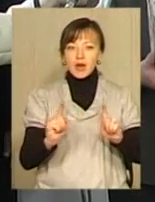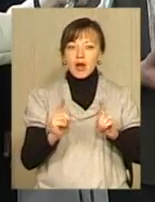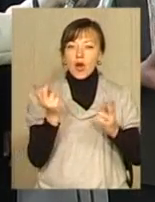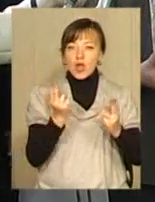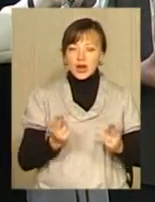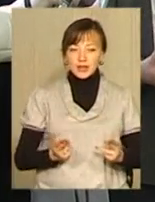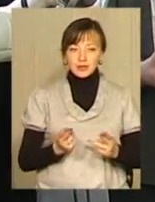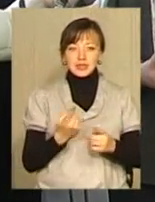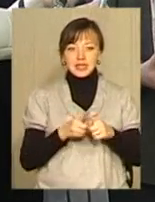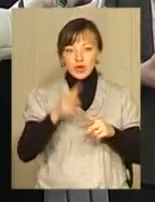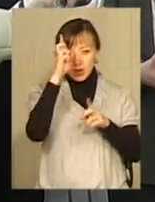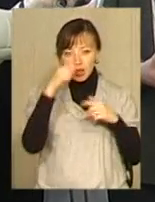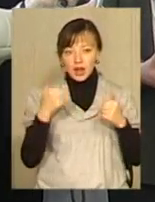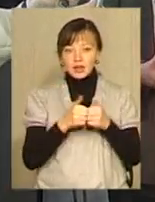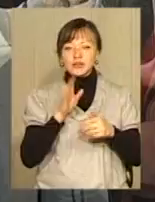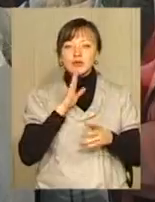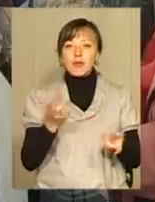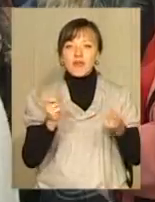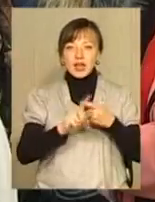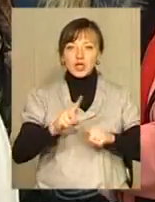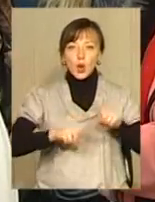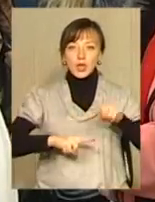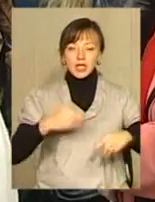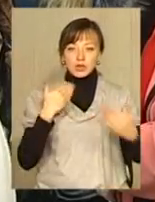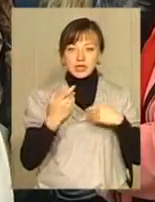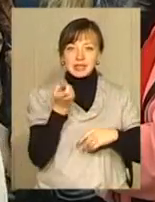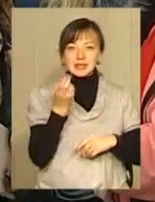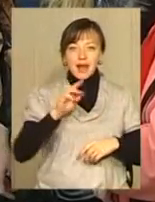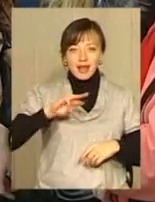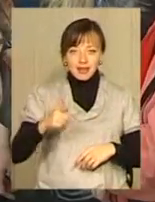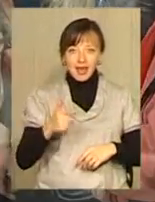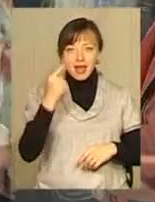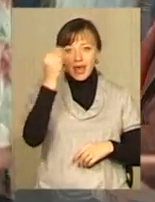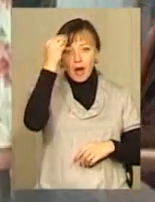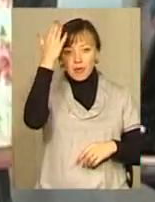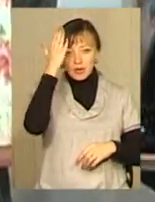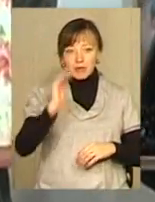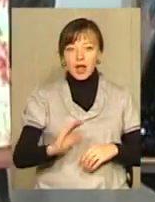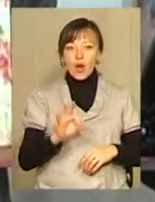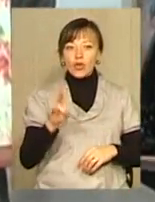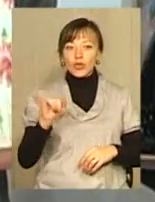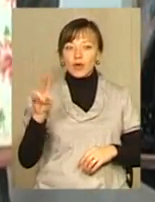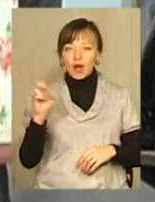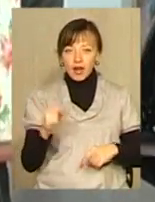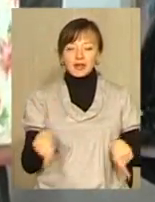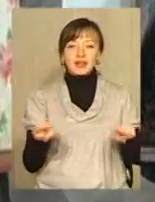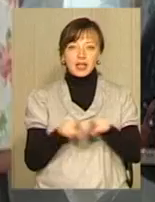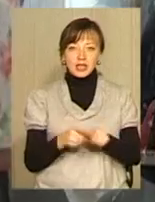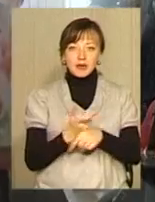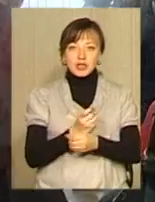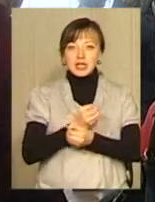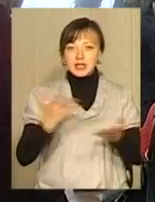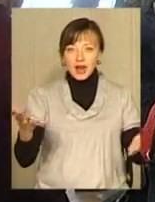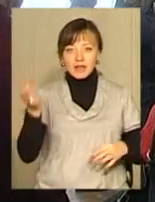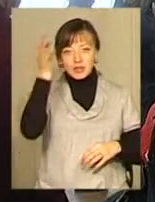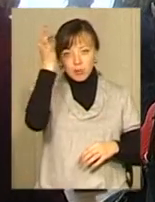саме з цією країною Олену Скорубську пов'язують родинні стосунки. Взять у неї японець і маленька онучка Софія теж. А от найбільш яскраві спогади про свої